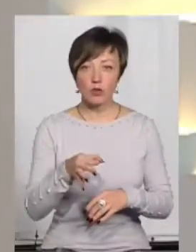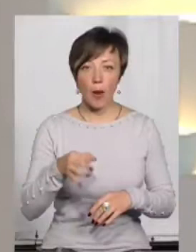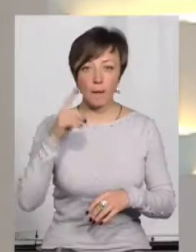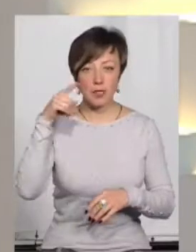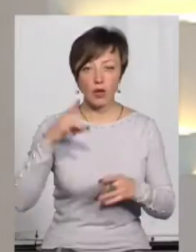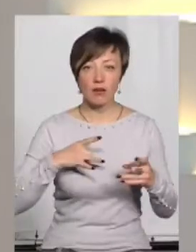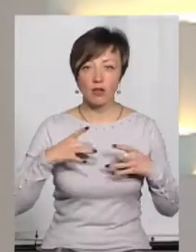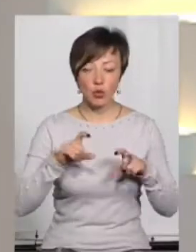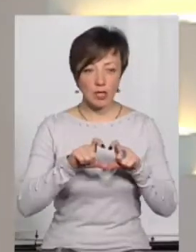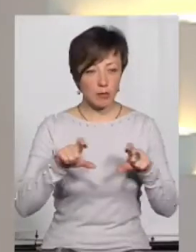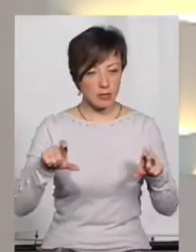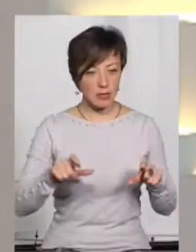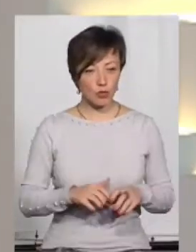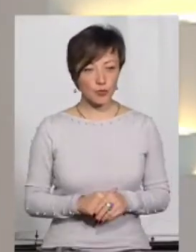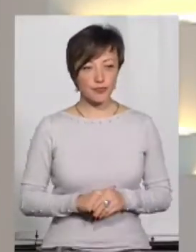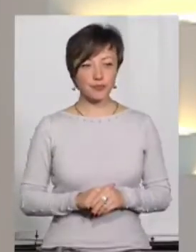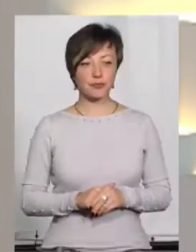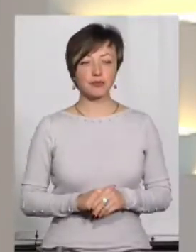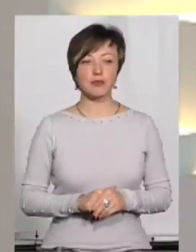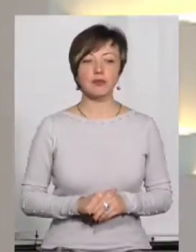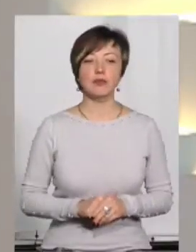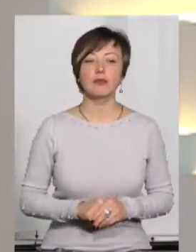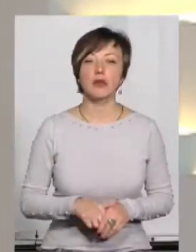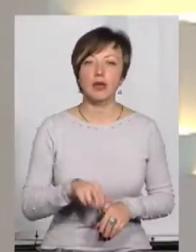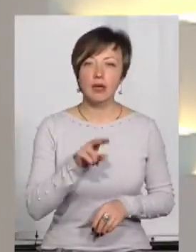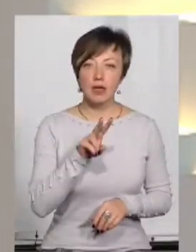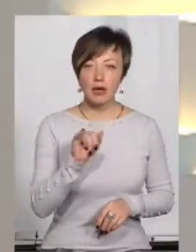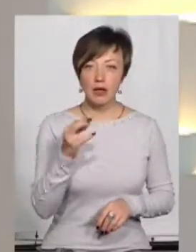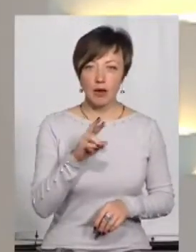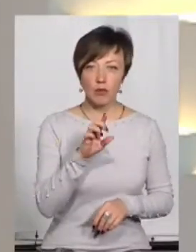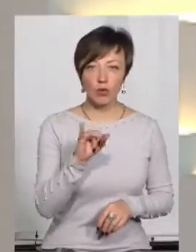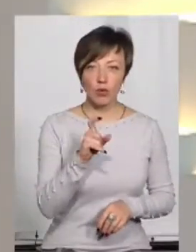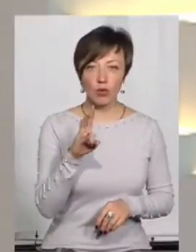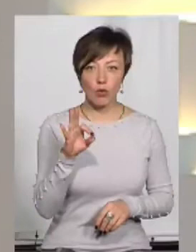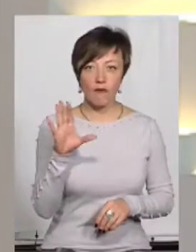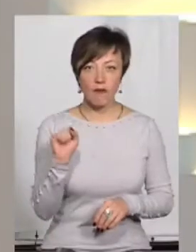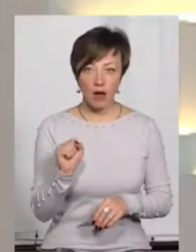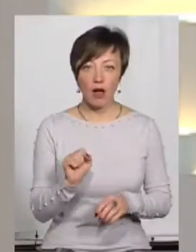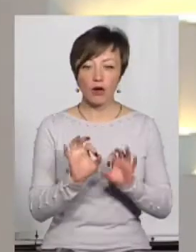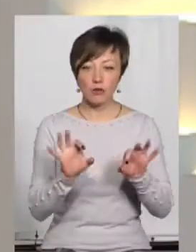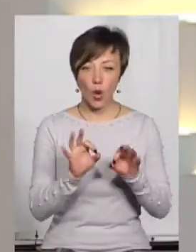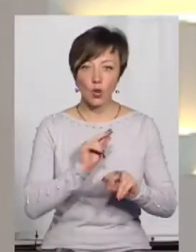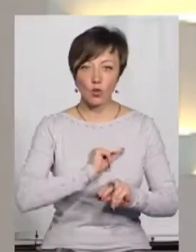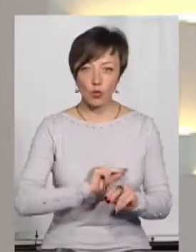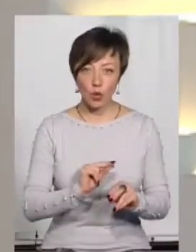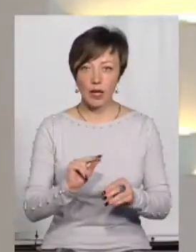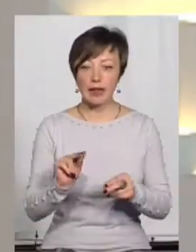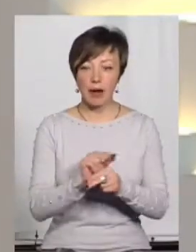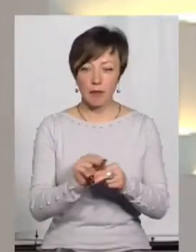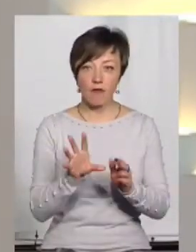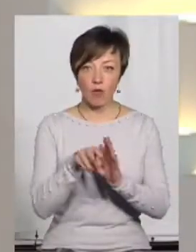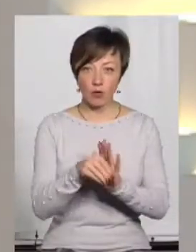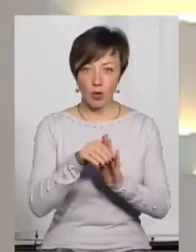психоневрологічного диспансеру. І от Лілія Брухнова розповіла, що трудотерапія входить до програми реабілітації таких